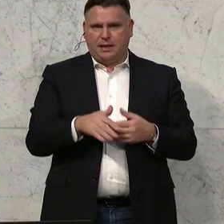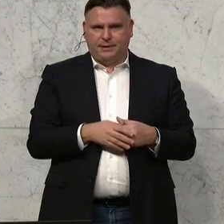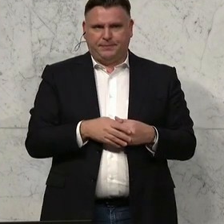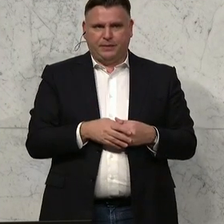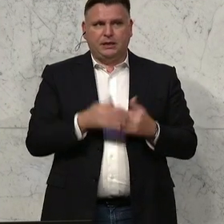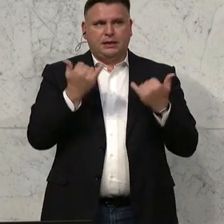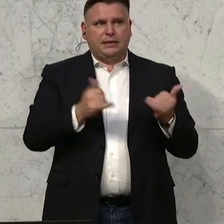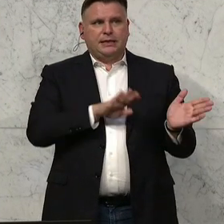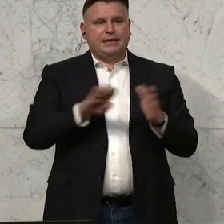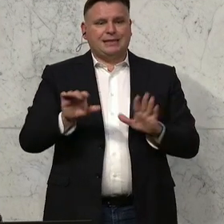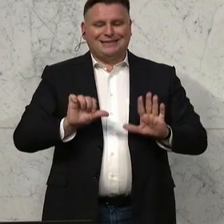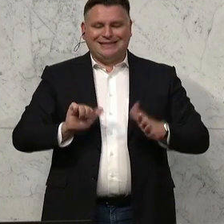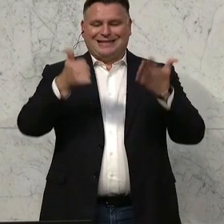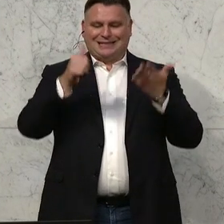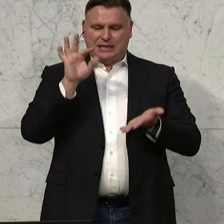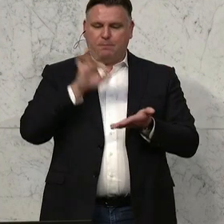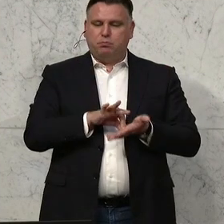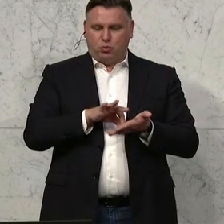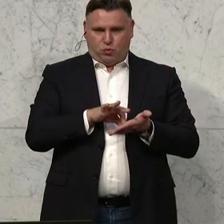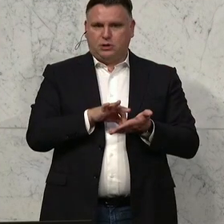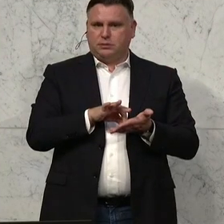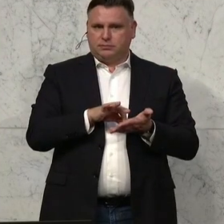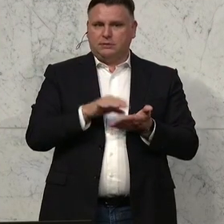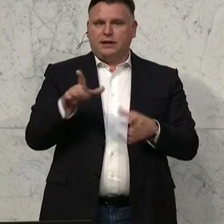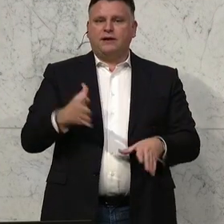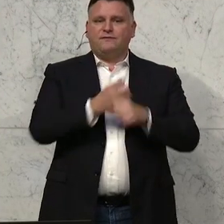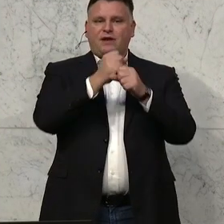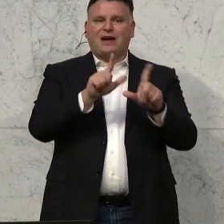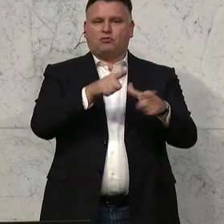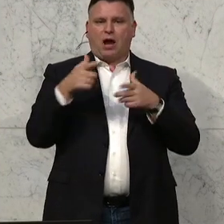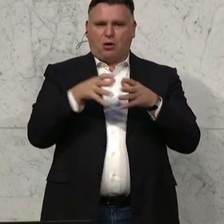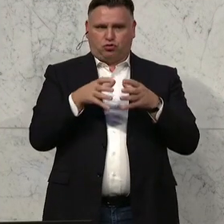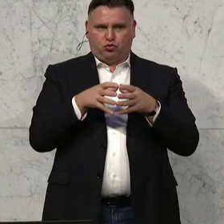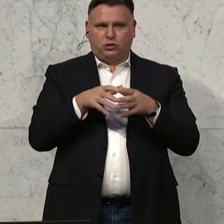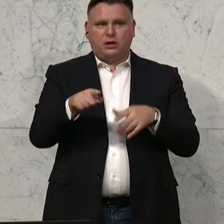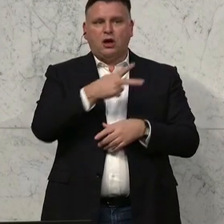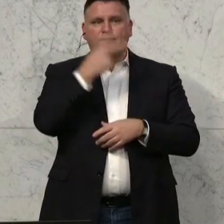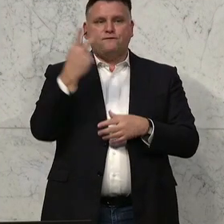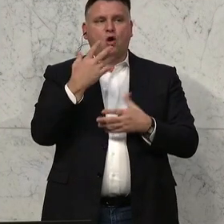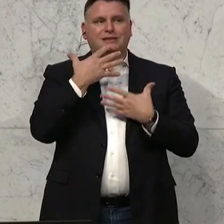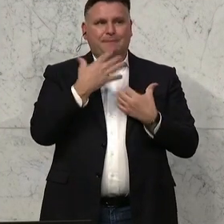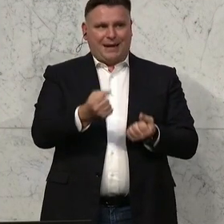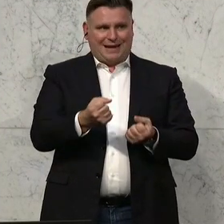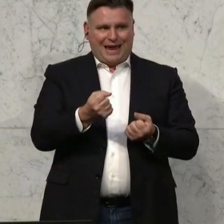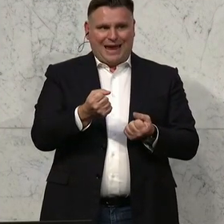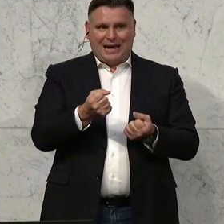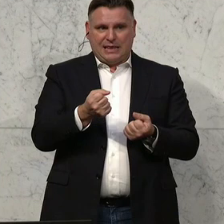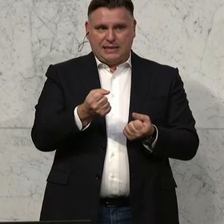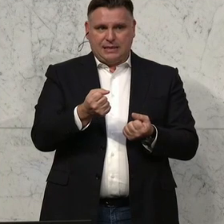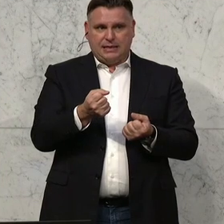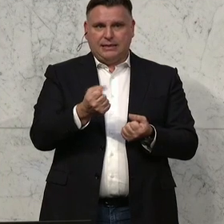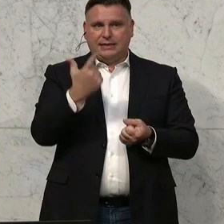Missverständnisses wird es noch einmal im Ausschuss behandelt, um den Initiatoren die Möglichkeit einer Wortmeldung zu geben.